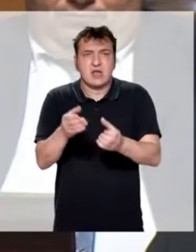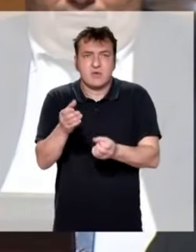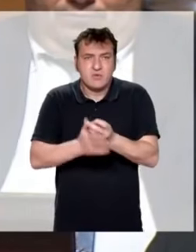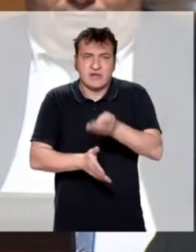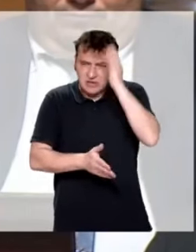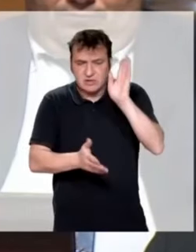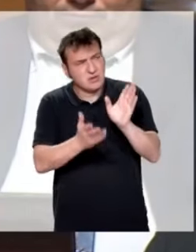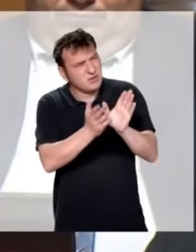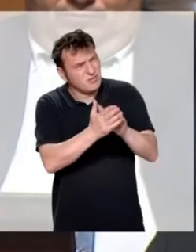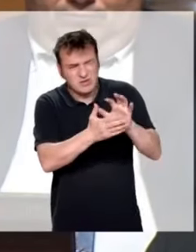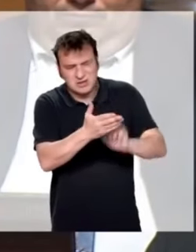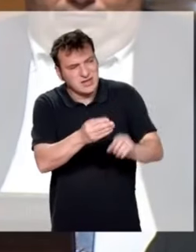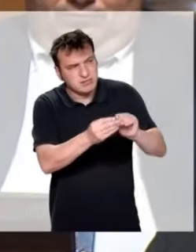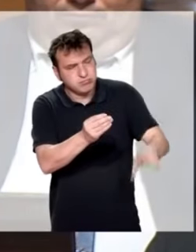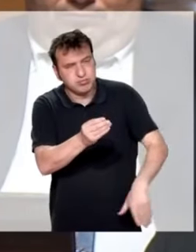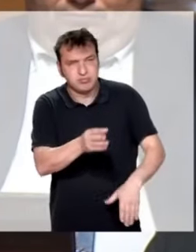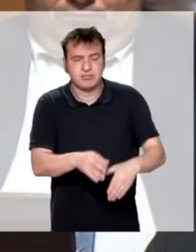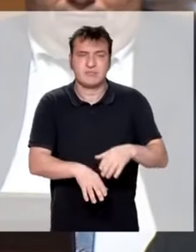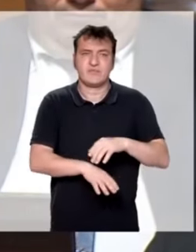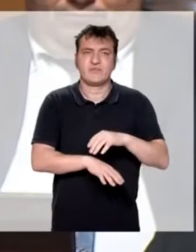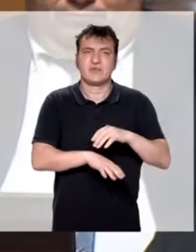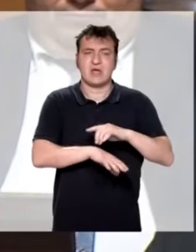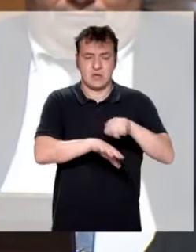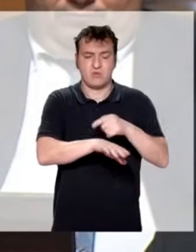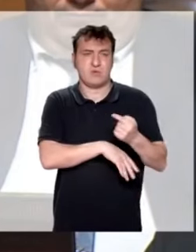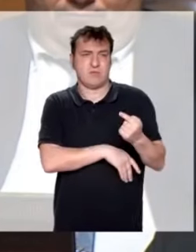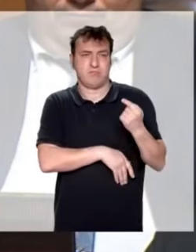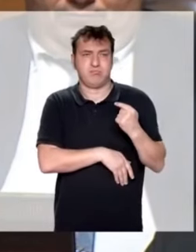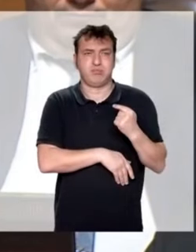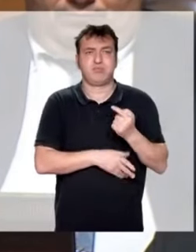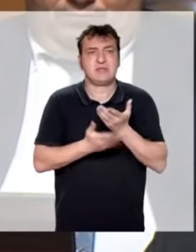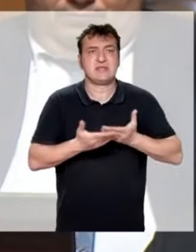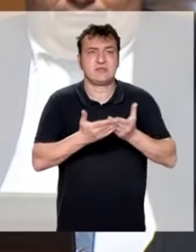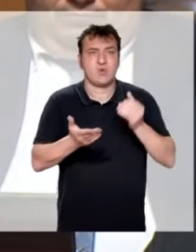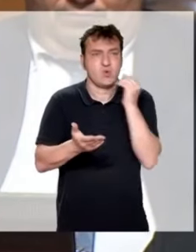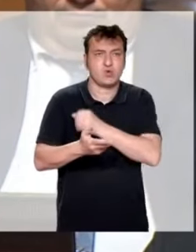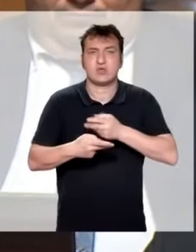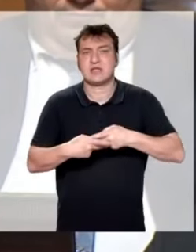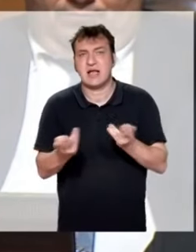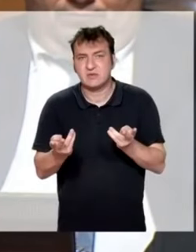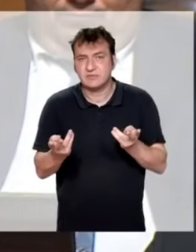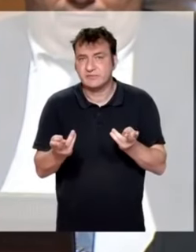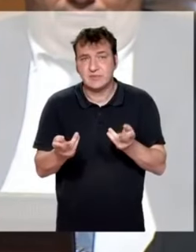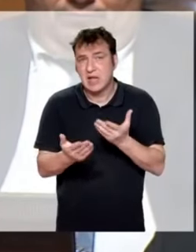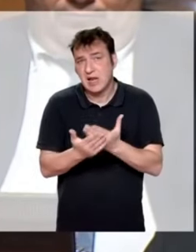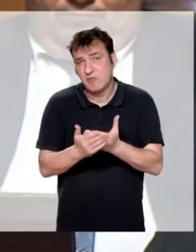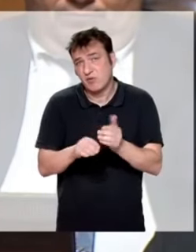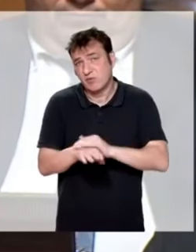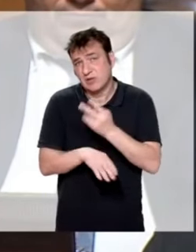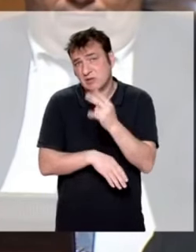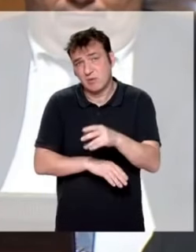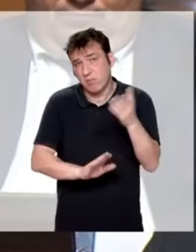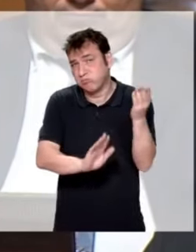-Calédonie. Il y a une heure, l'état d'urgence a été annoncé. Cette décision signifie la faillite de votre politique.